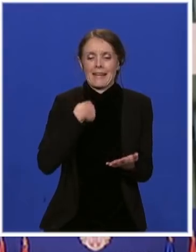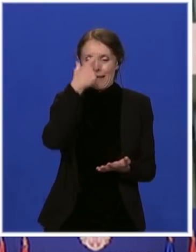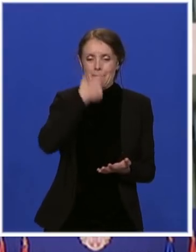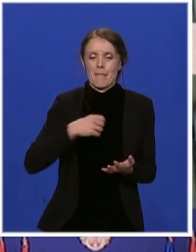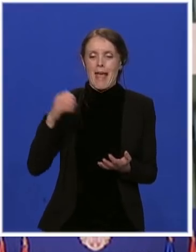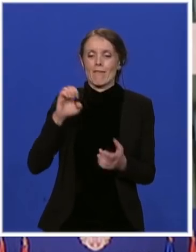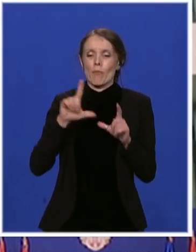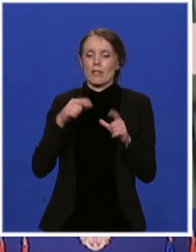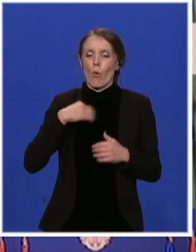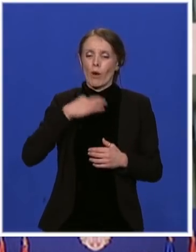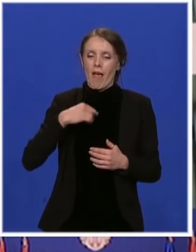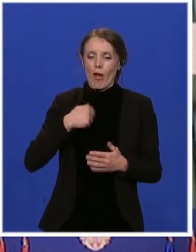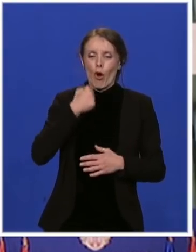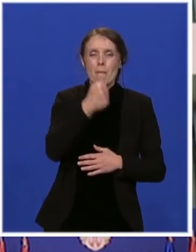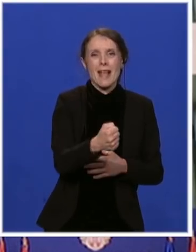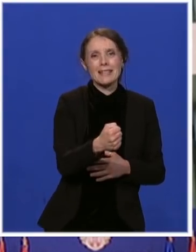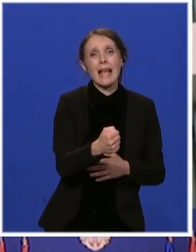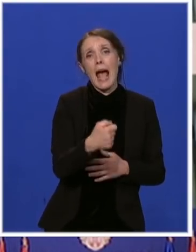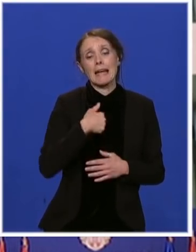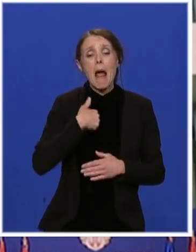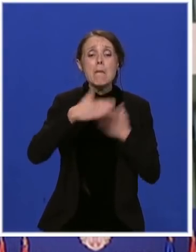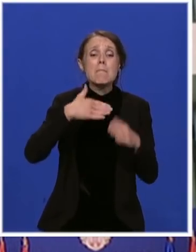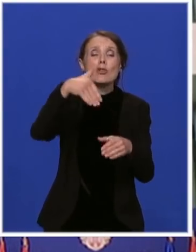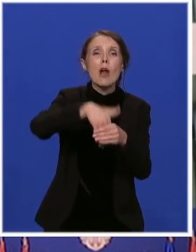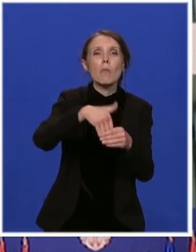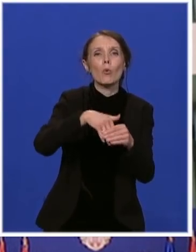ne može da se meša u nacionalne izbore,